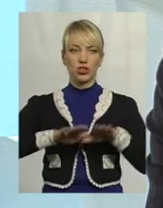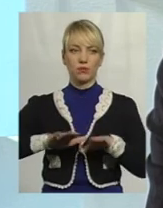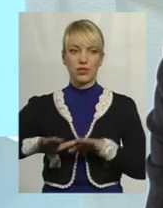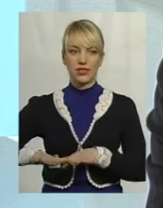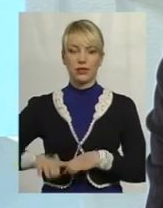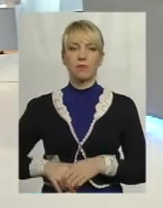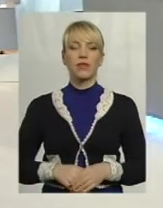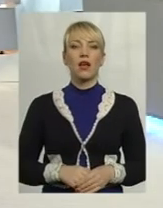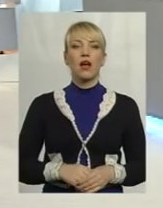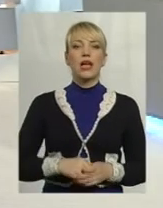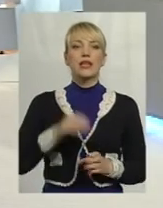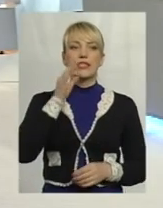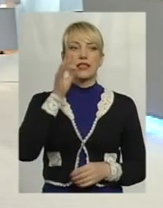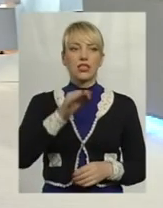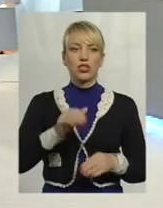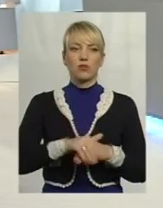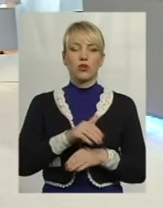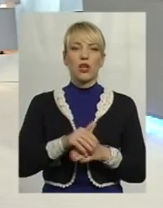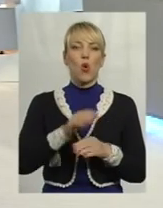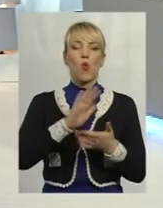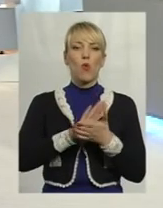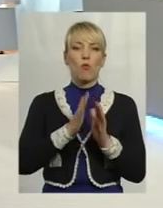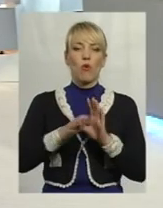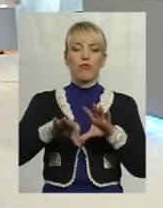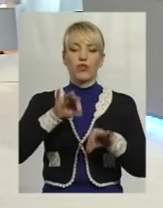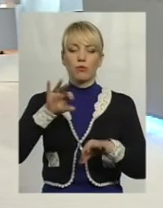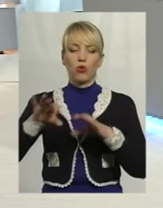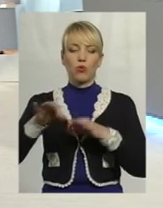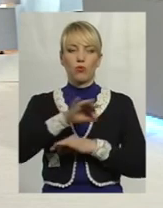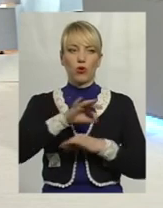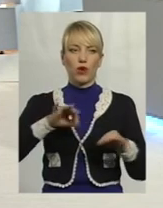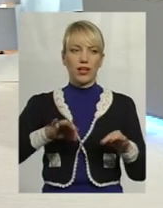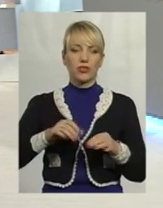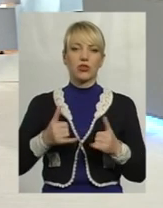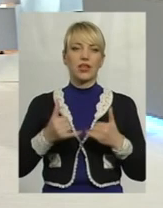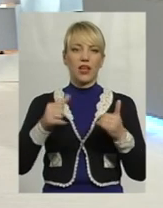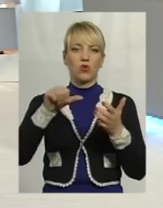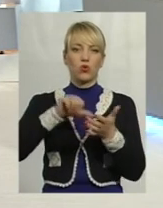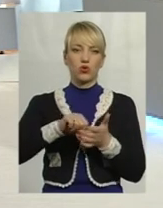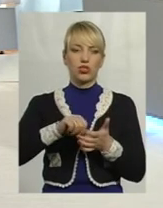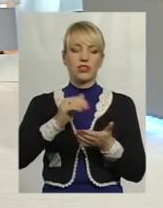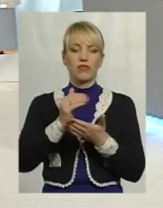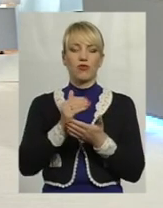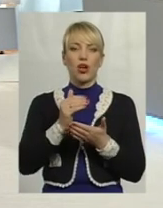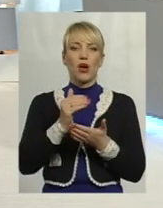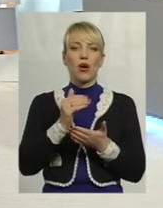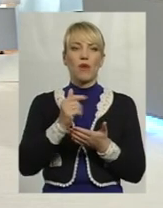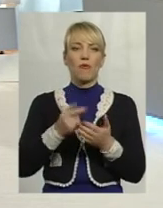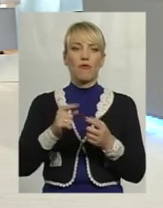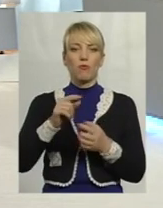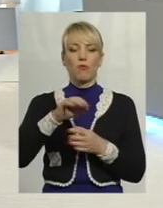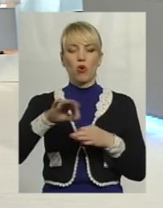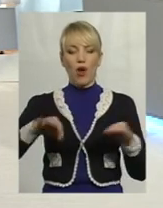будь ласка, умови відбору проєктів для участі в програмі, чи всі ідеї мають шанс отримати